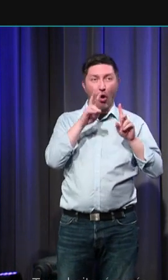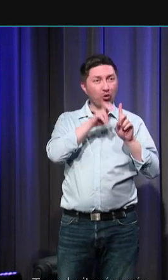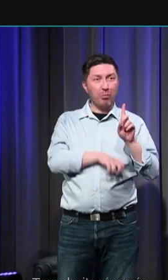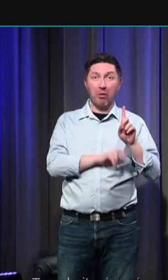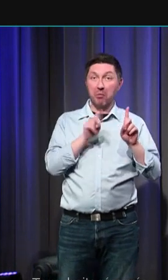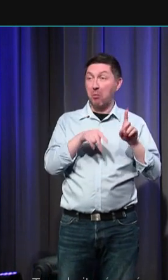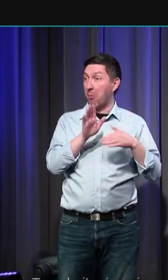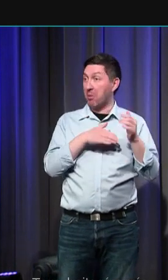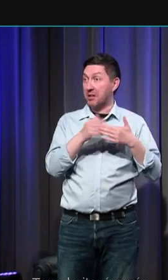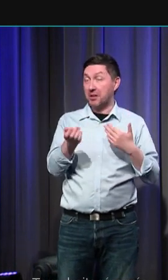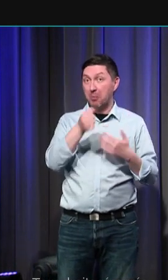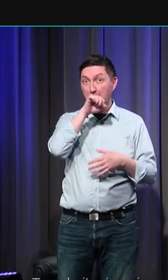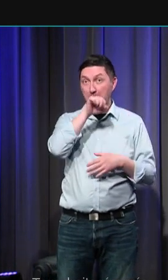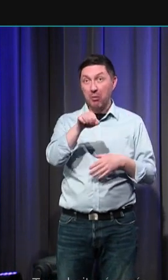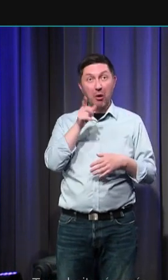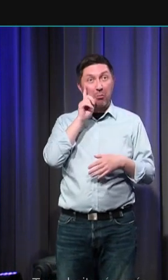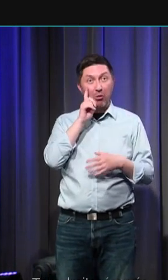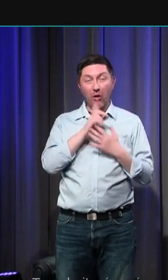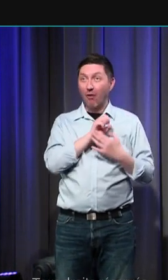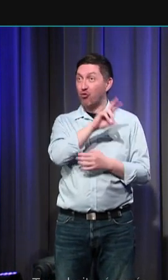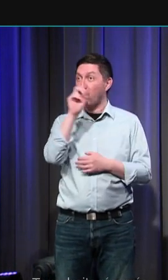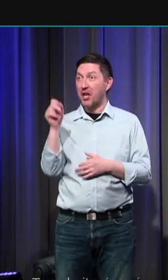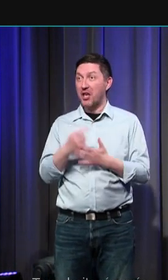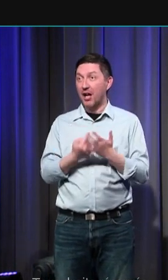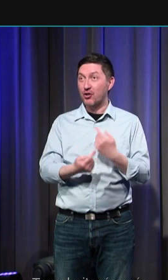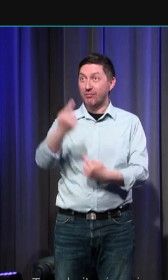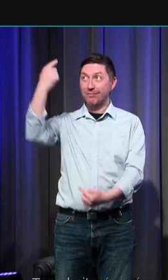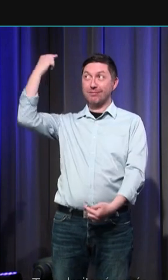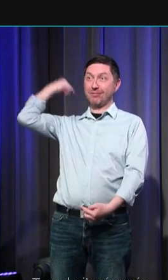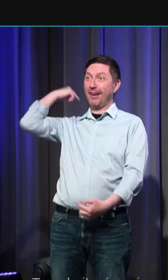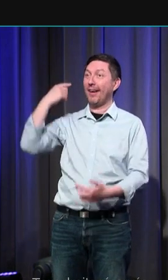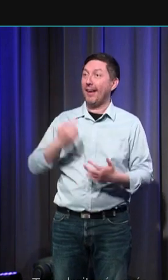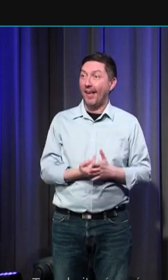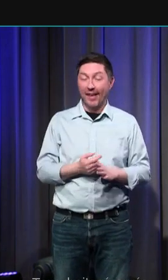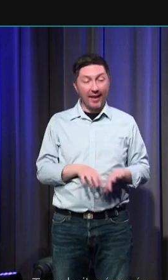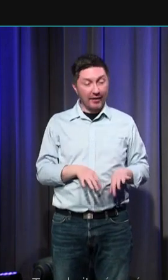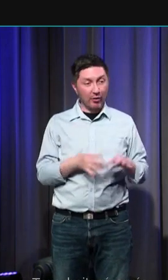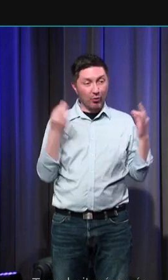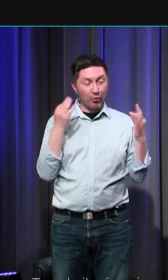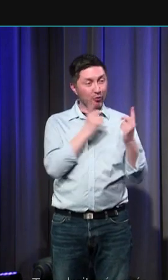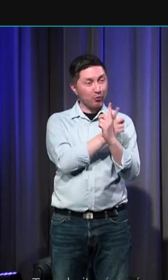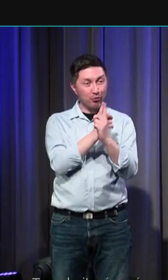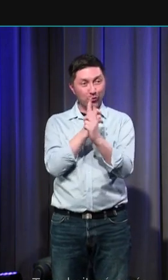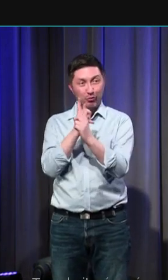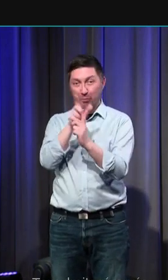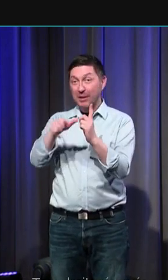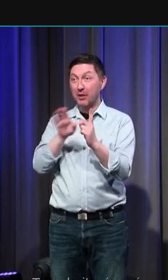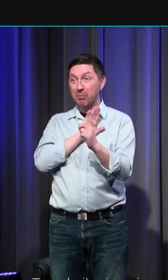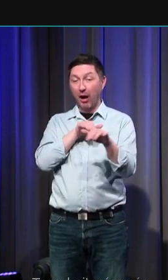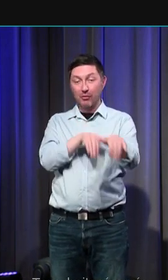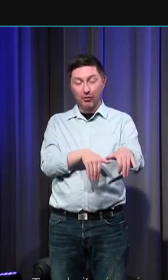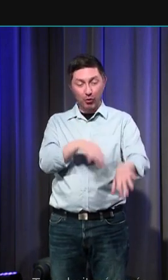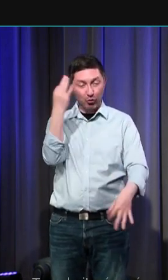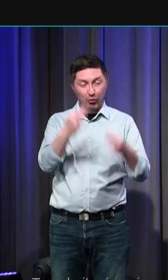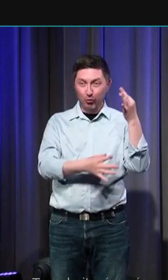qui nous fait voyager à travers le temps et rencontrer les gens puisqu'on est en prise directe avec leur sépulture on peut avoir une approche déjà